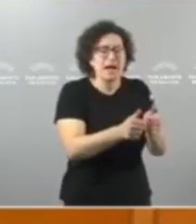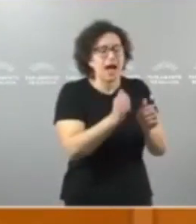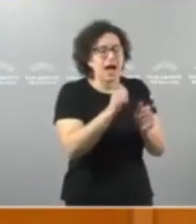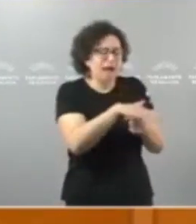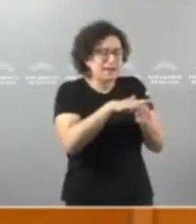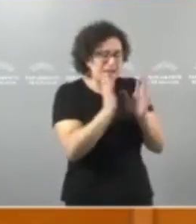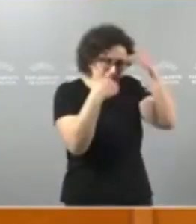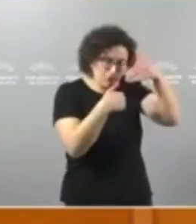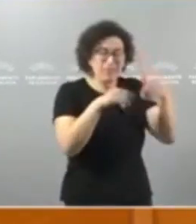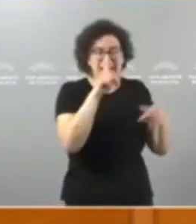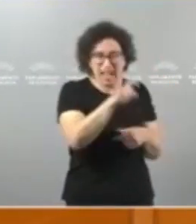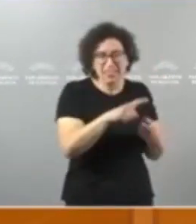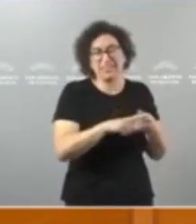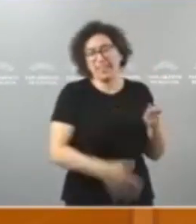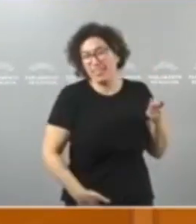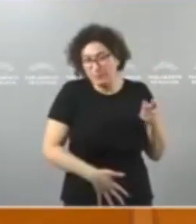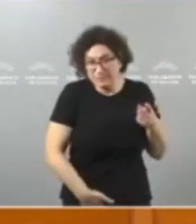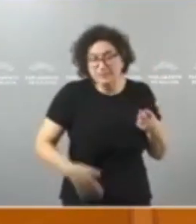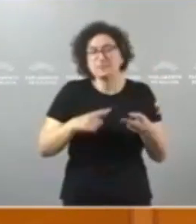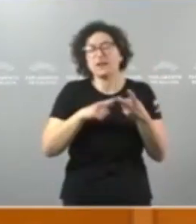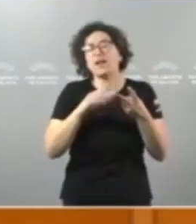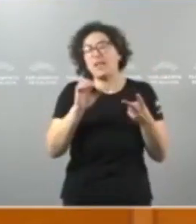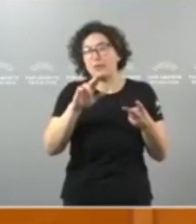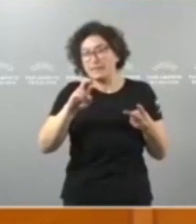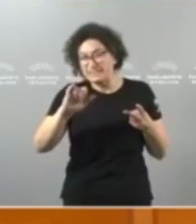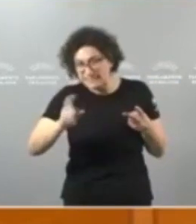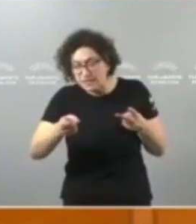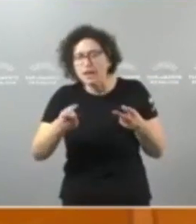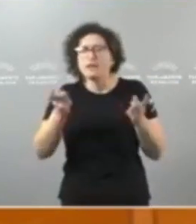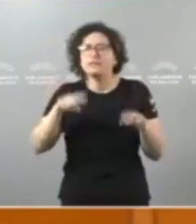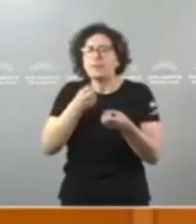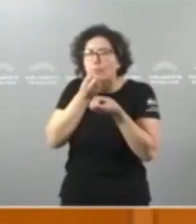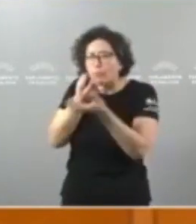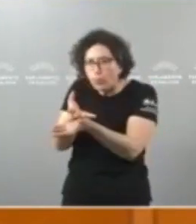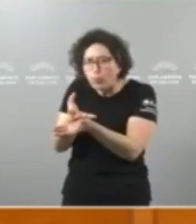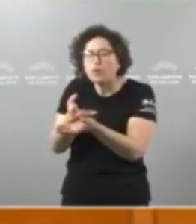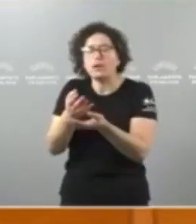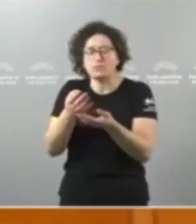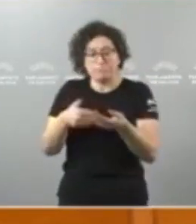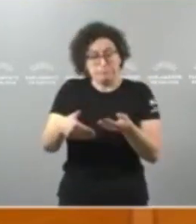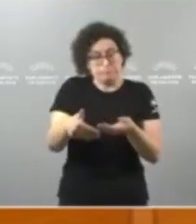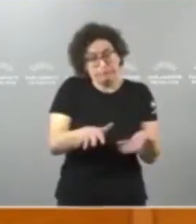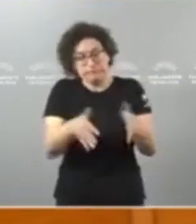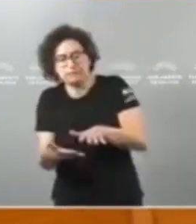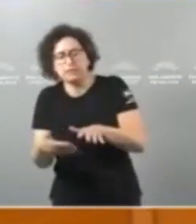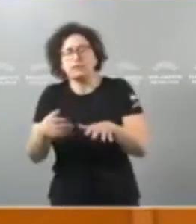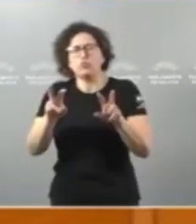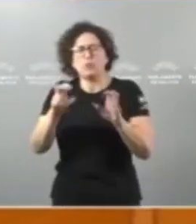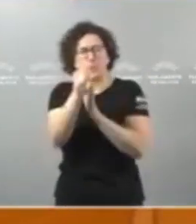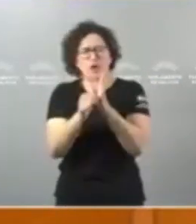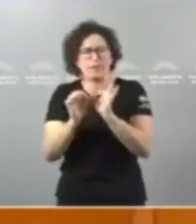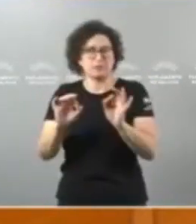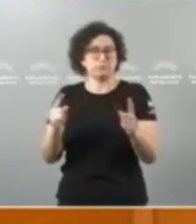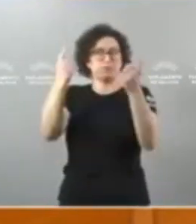cervix, é algo moi importante, que quero dicir. Mire, xa se vai implantar un programa pioneiro